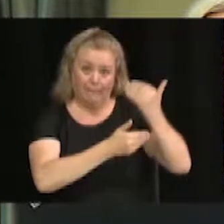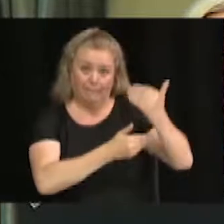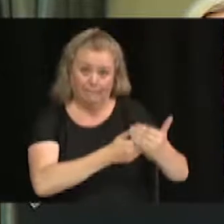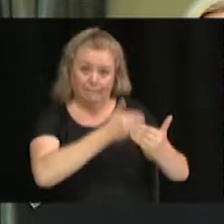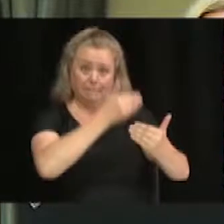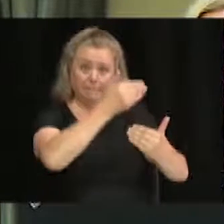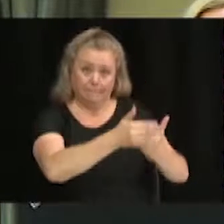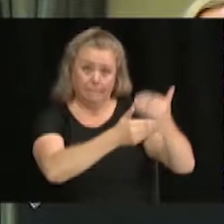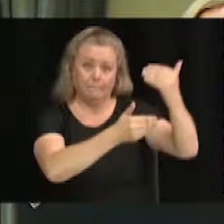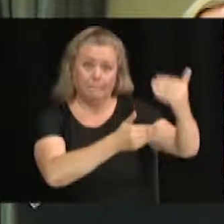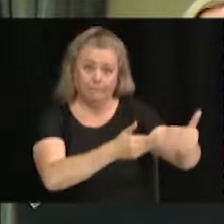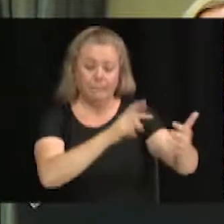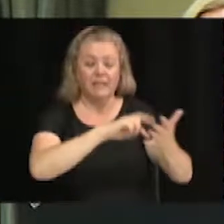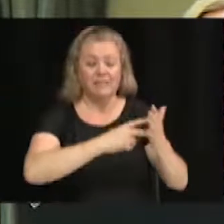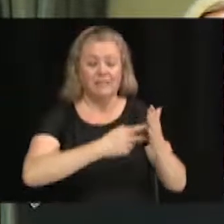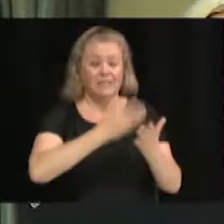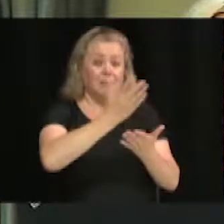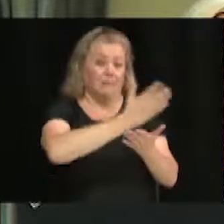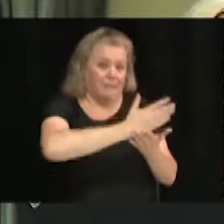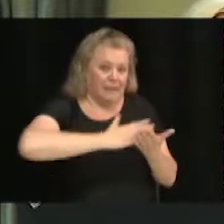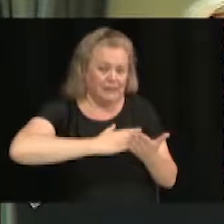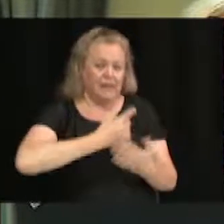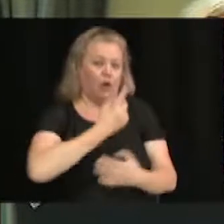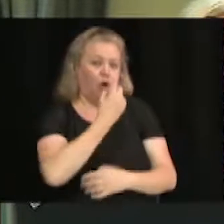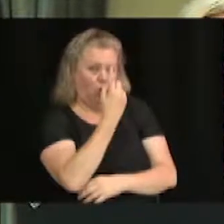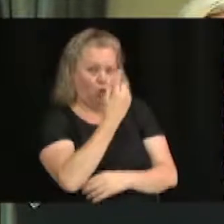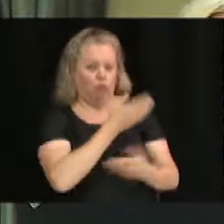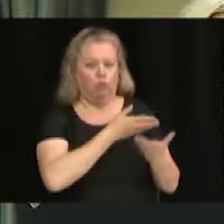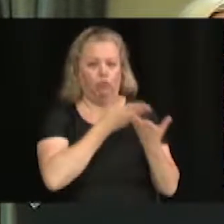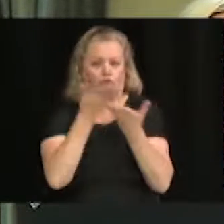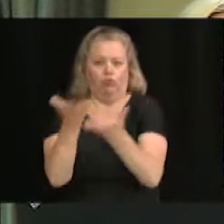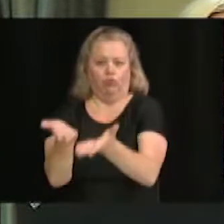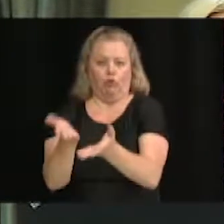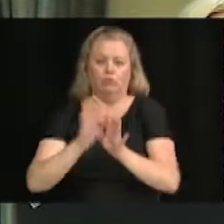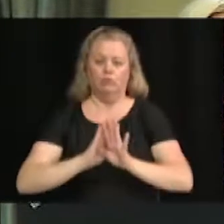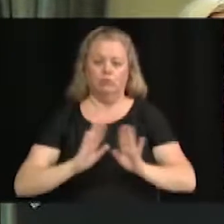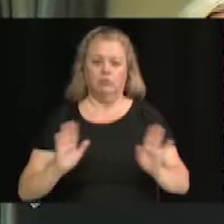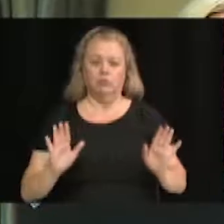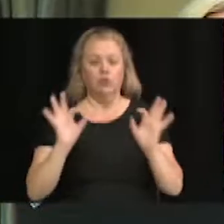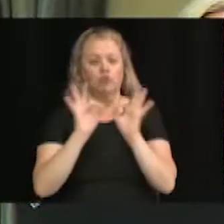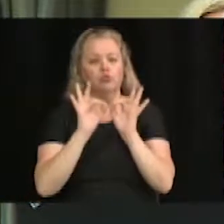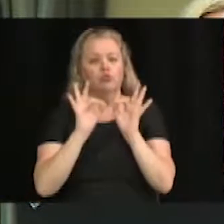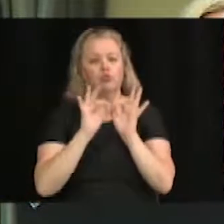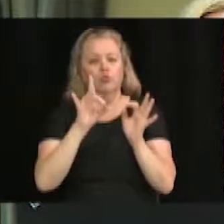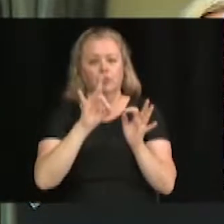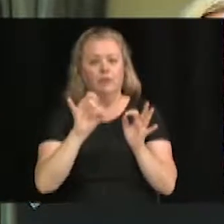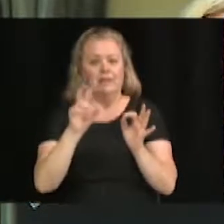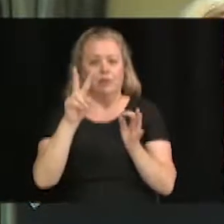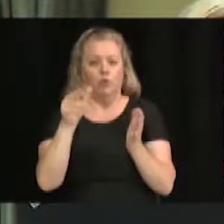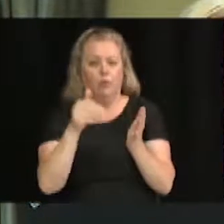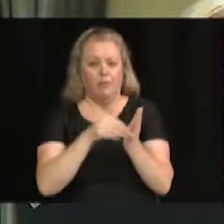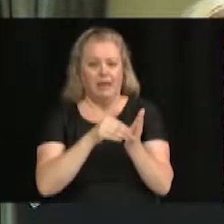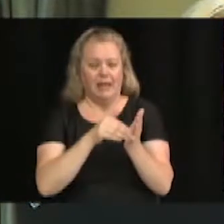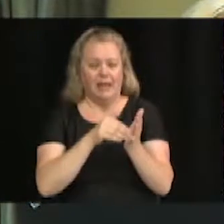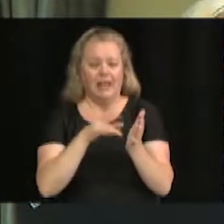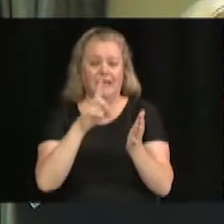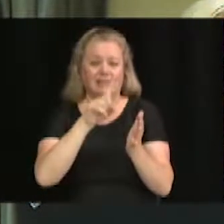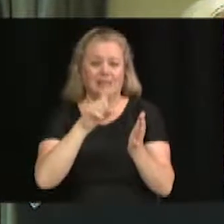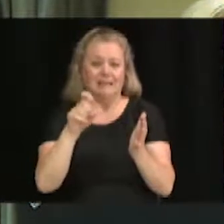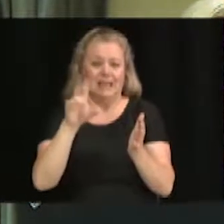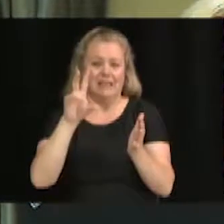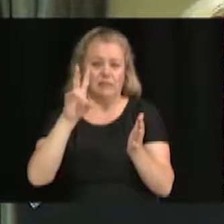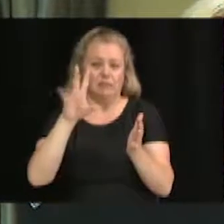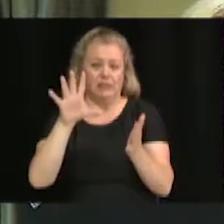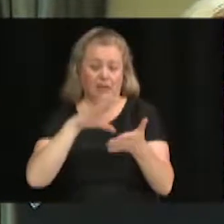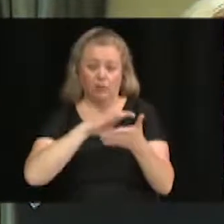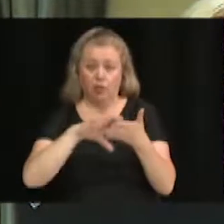volet 1 de l'offre de services, qui est au coût de 802,175 $, taxes non